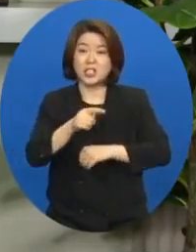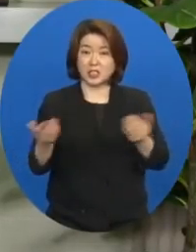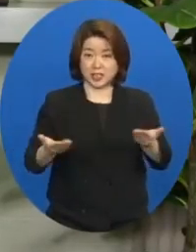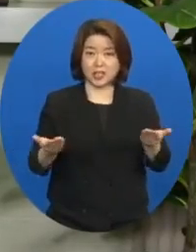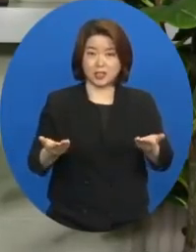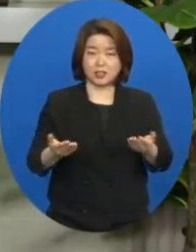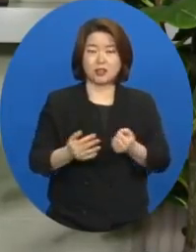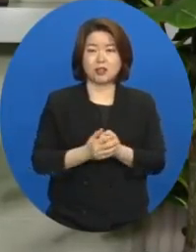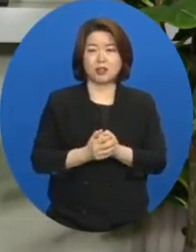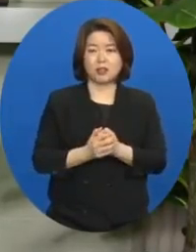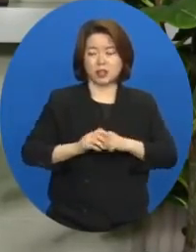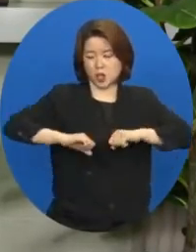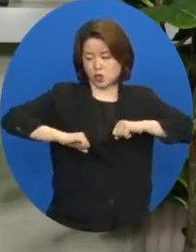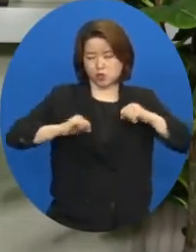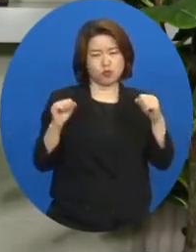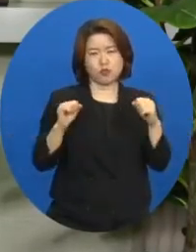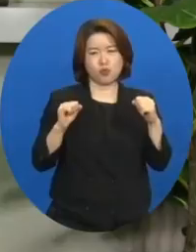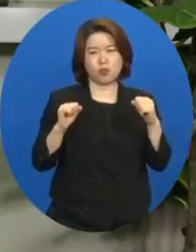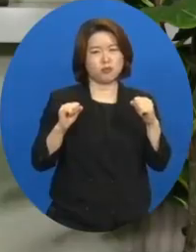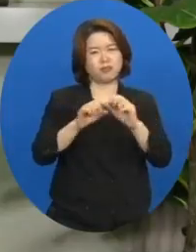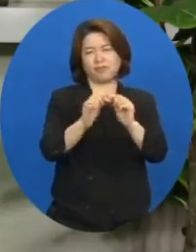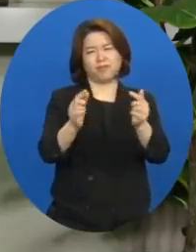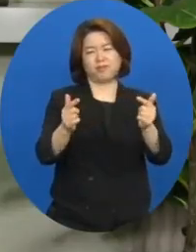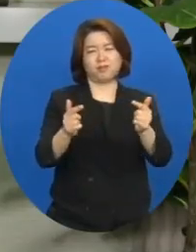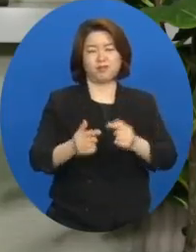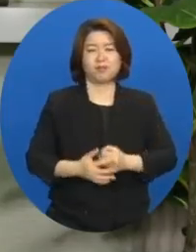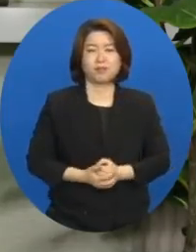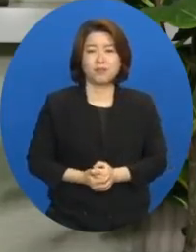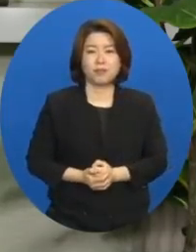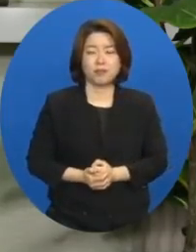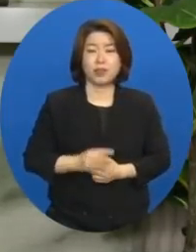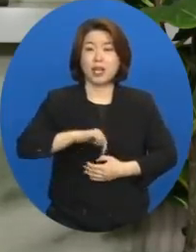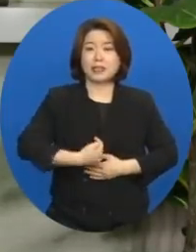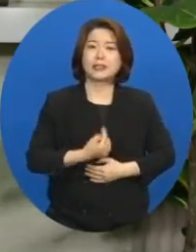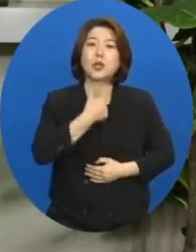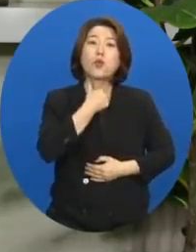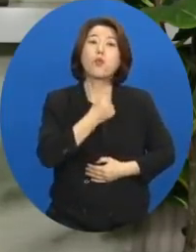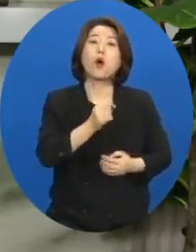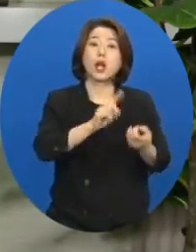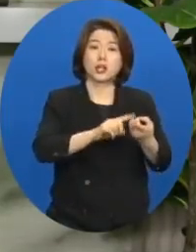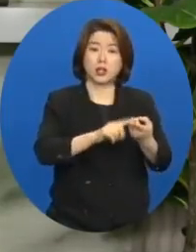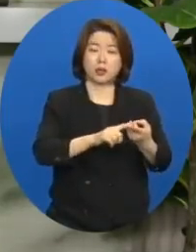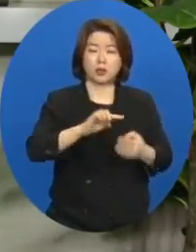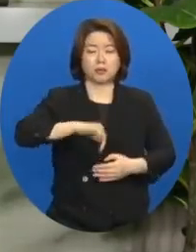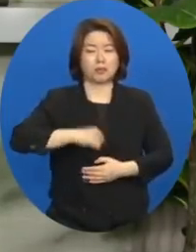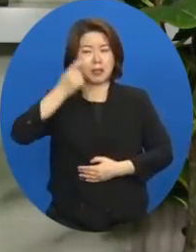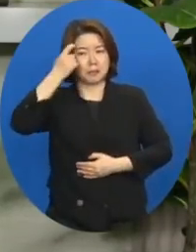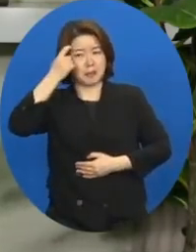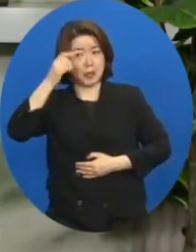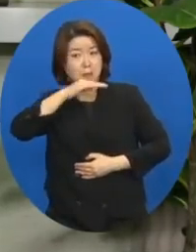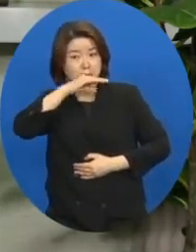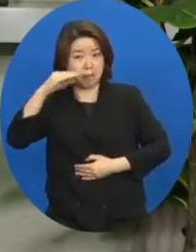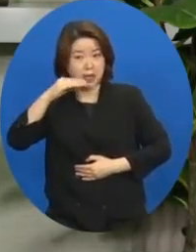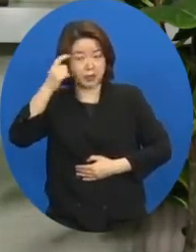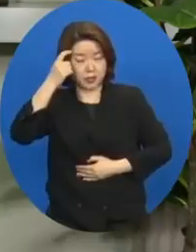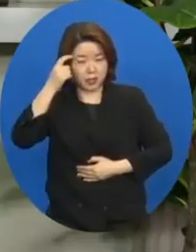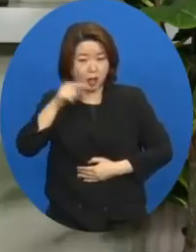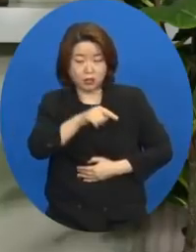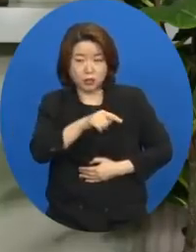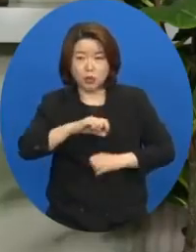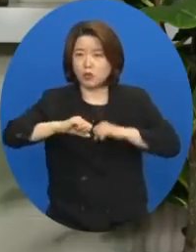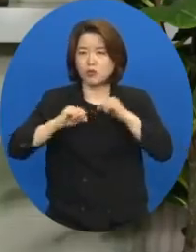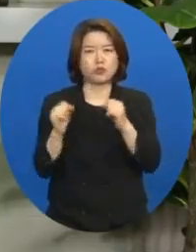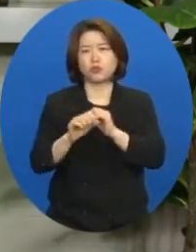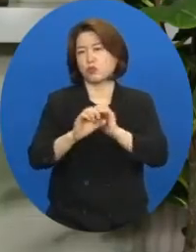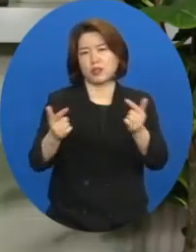순종이라고 말할 수는 없습니다. 자기가 원하는 대로 자기 생각이 옳다고 한 것을 어떻게 순종이라고 할 수